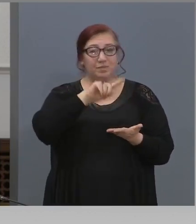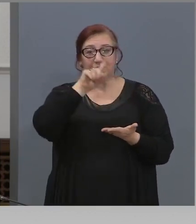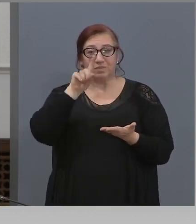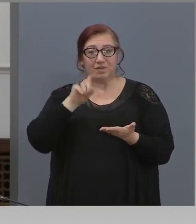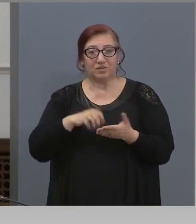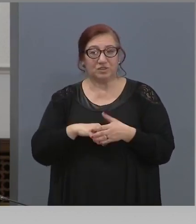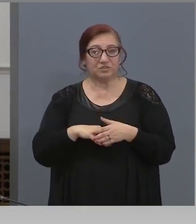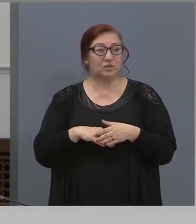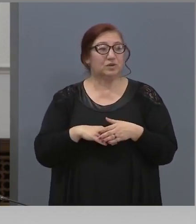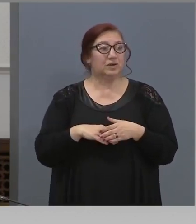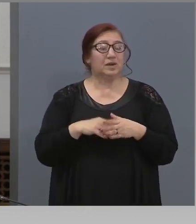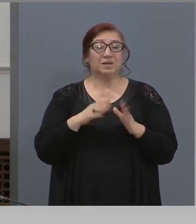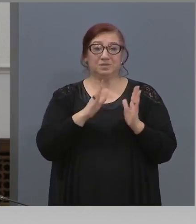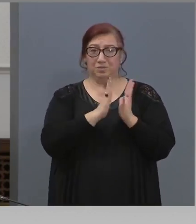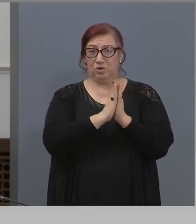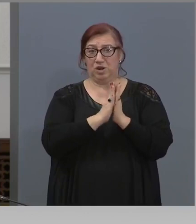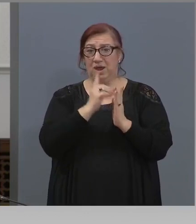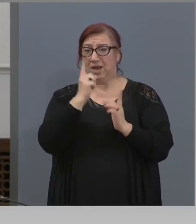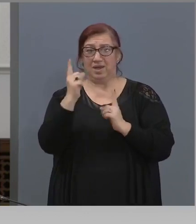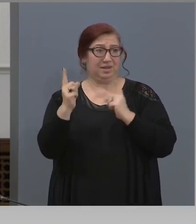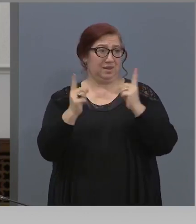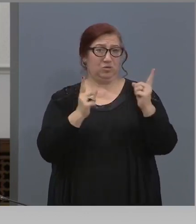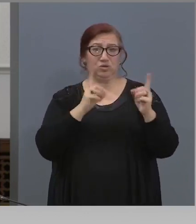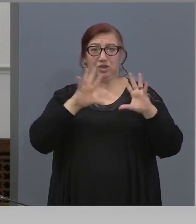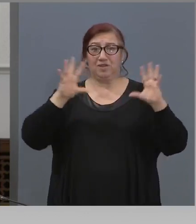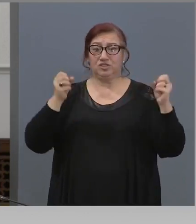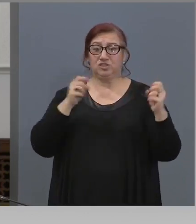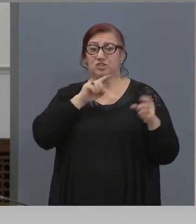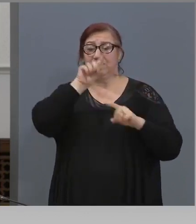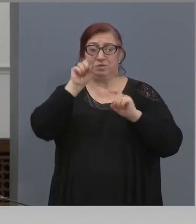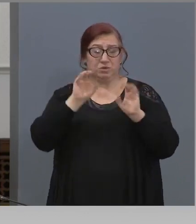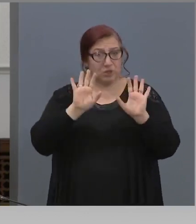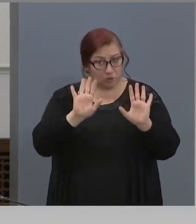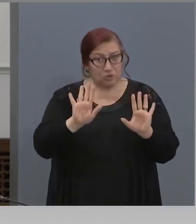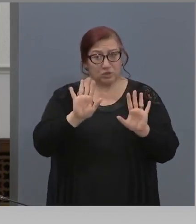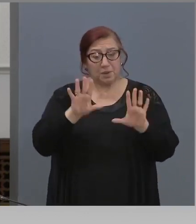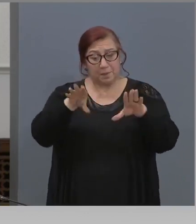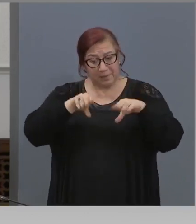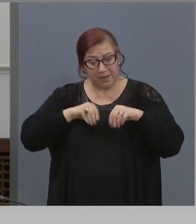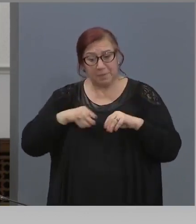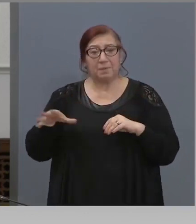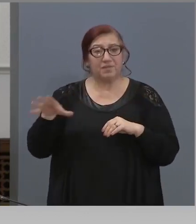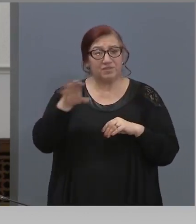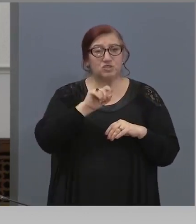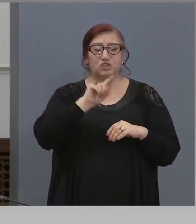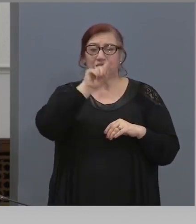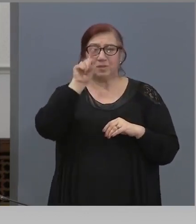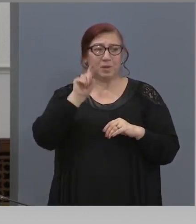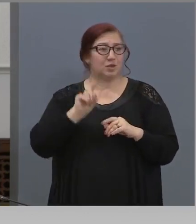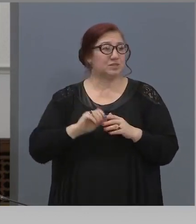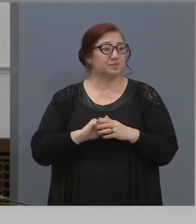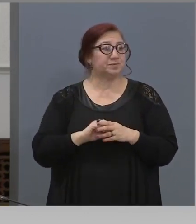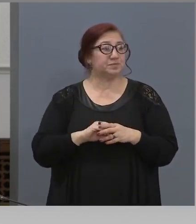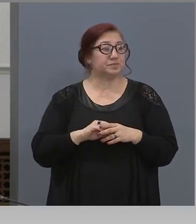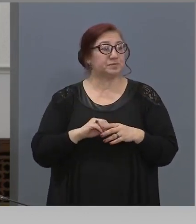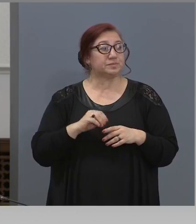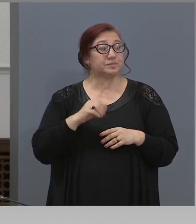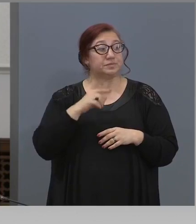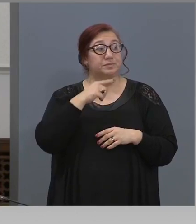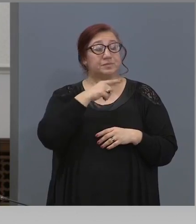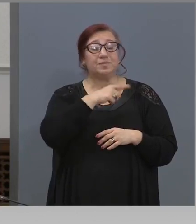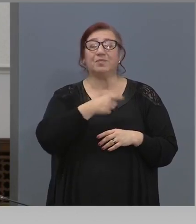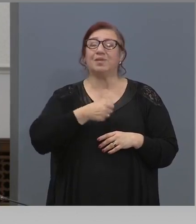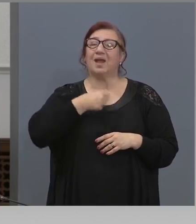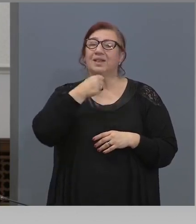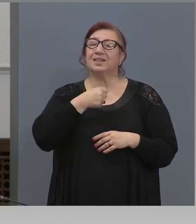Ваше високо пръвството ще е. Само, нали може един по един, ще останеме за всички въпроси, така че да караме един по един. А дядо Владика, какво